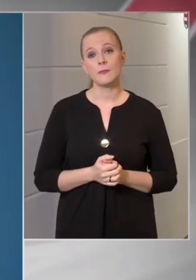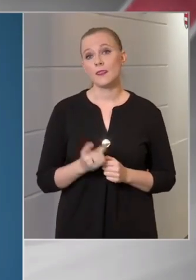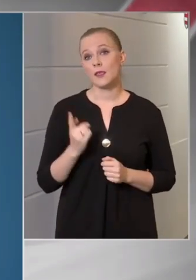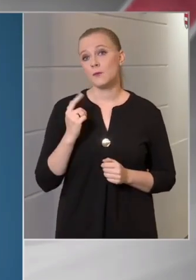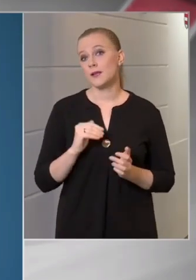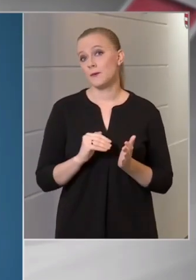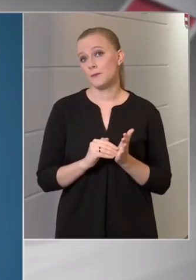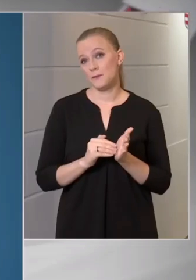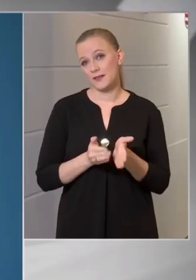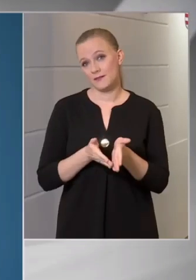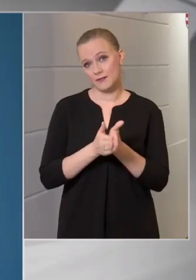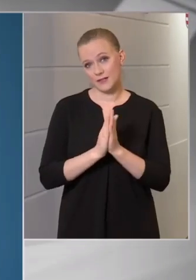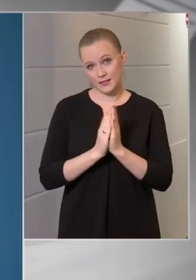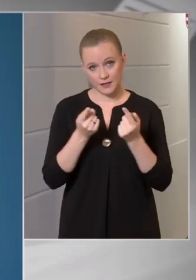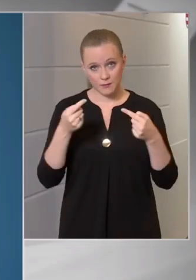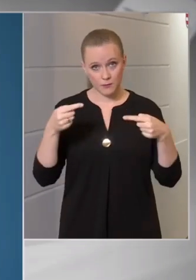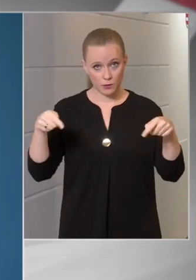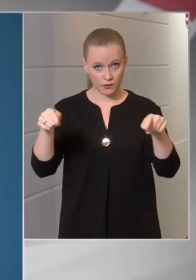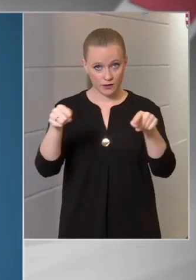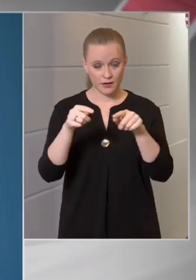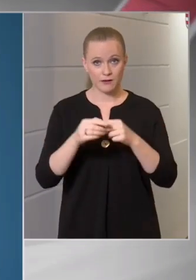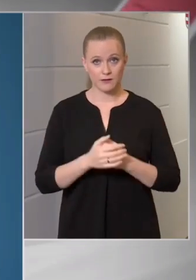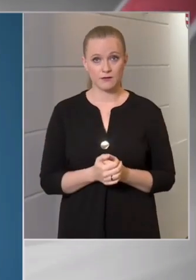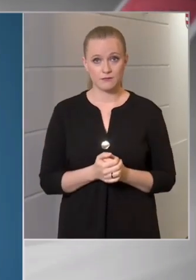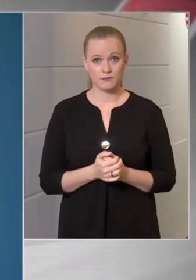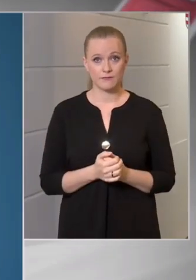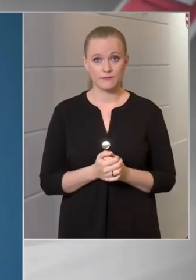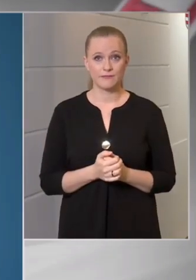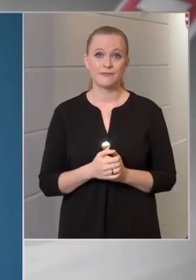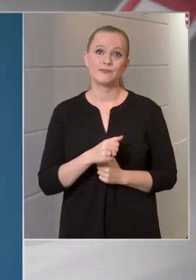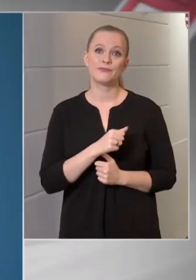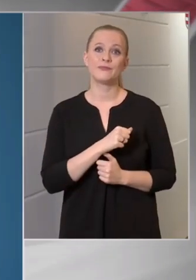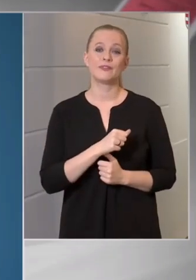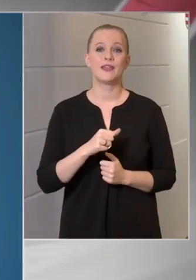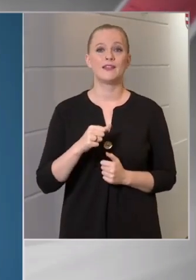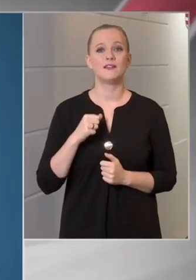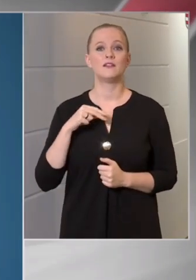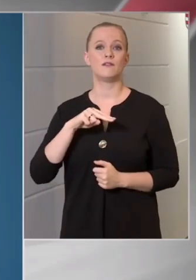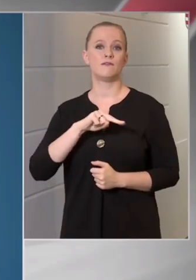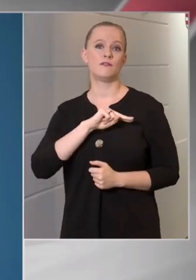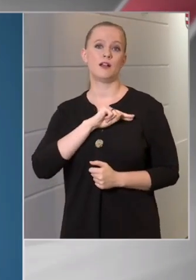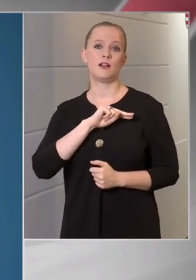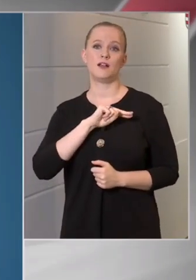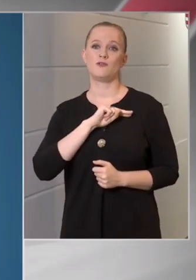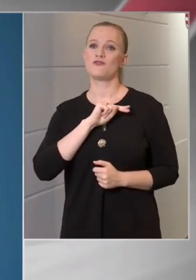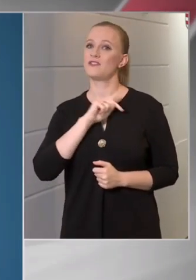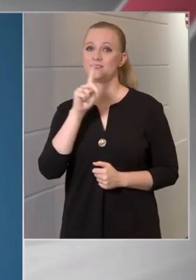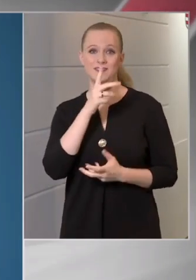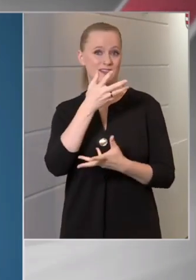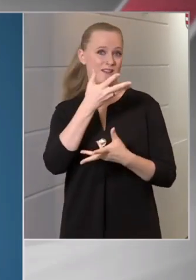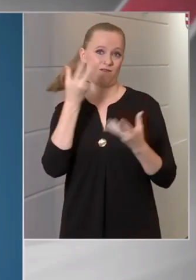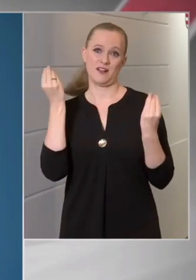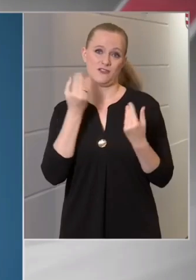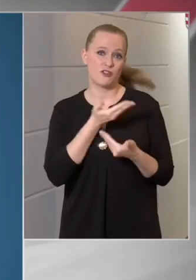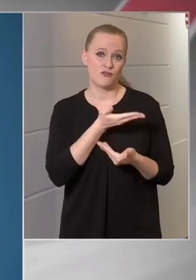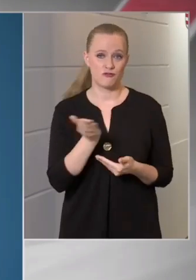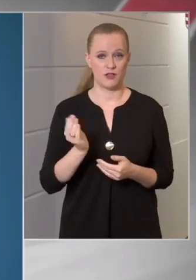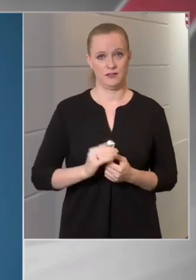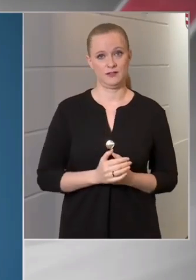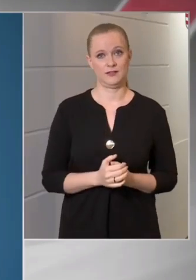kérem önöket, hogy az egyéni felelősséget ne felejtse el senki.